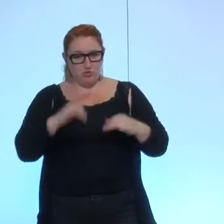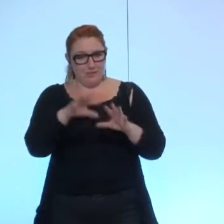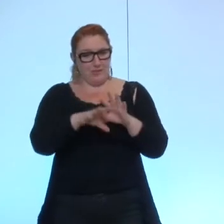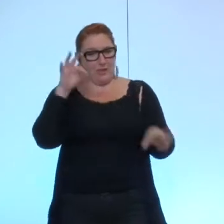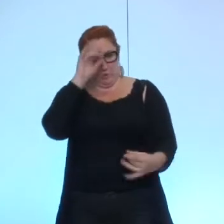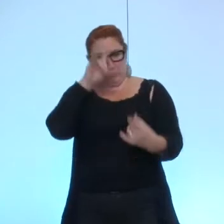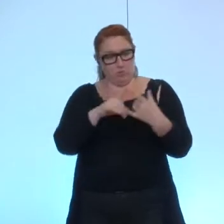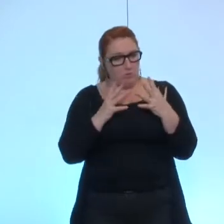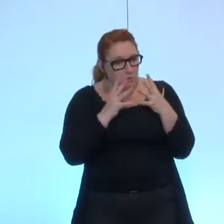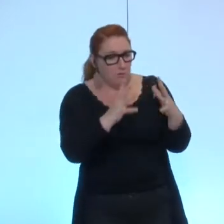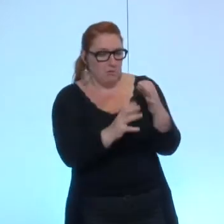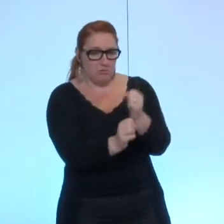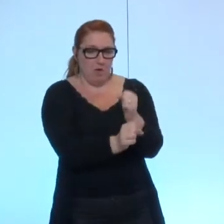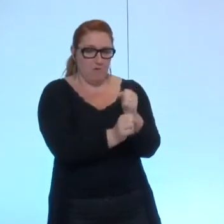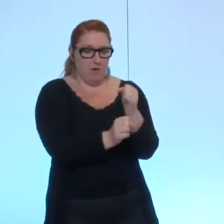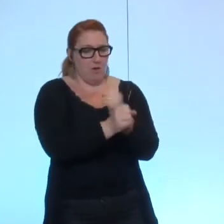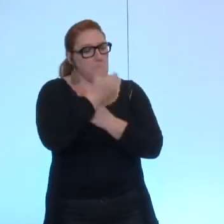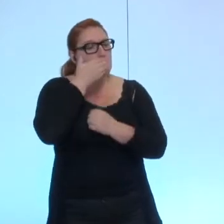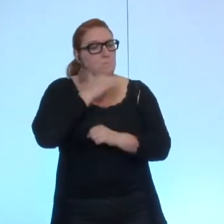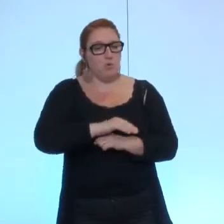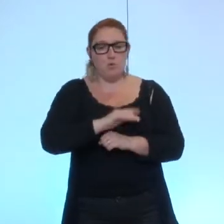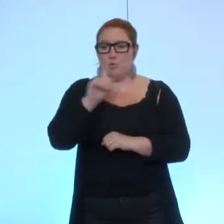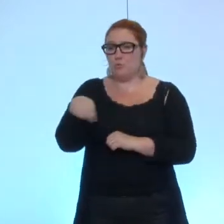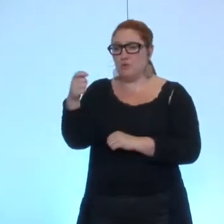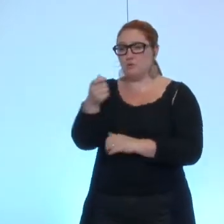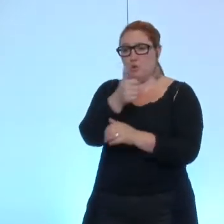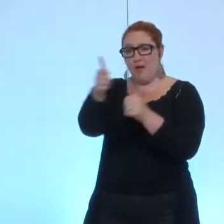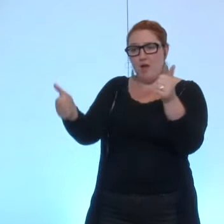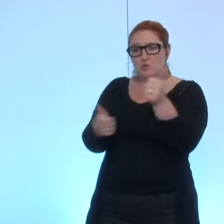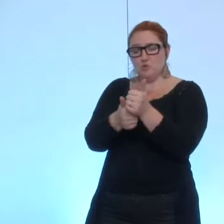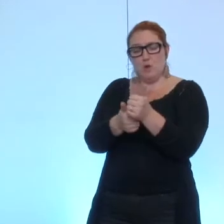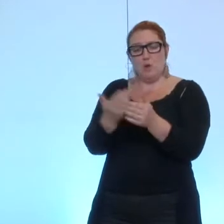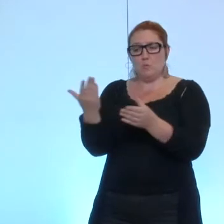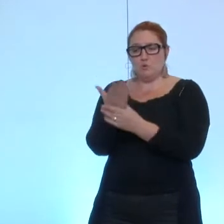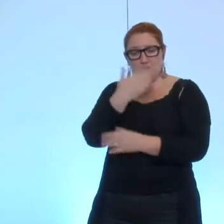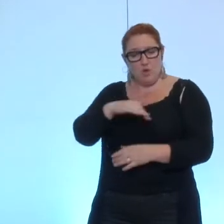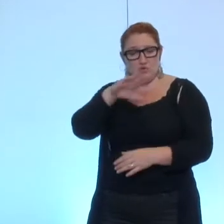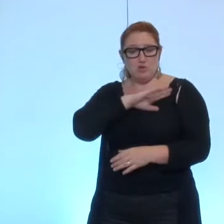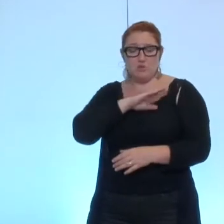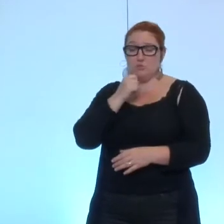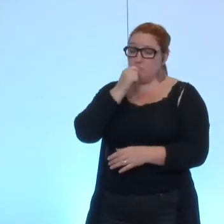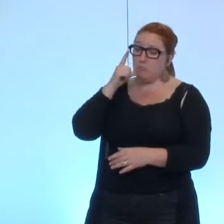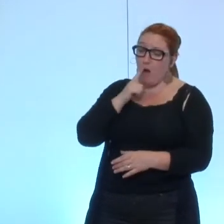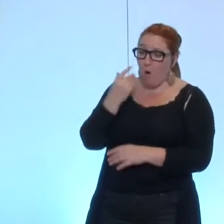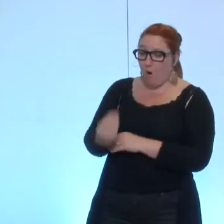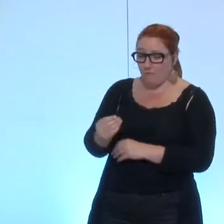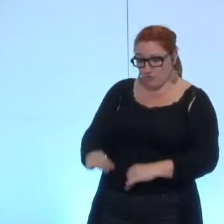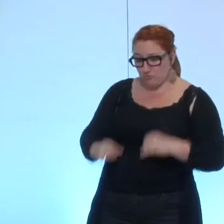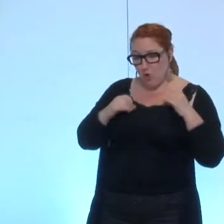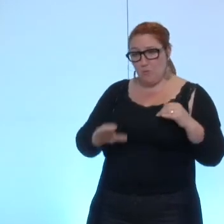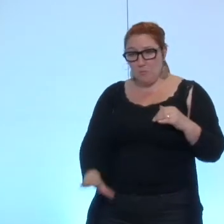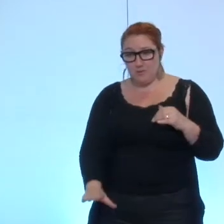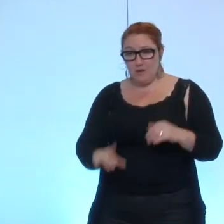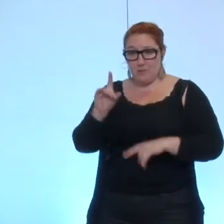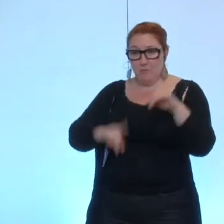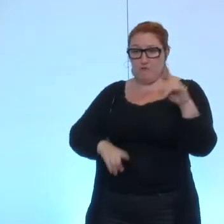Et effectivement, les adjoints en charge de dossiers et qui sont aussi parents de jeunes enfants peuvent être effectivement sollicités très